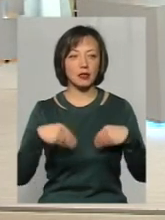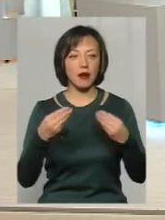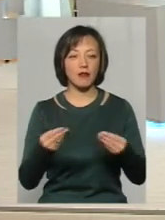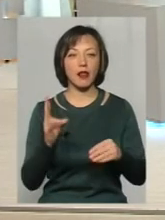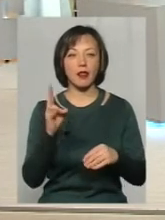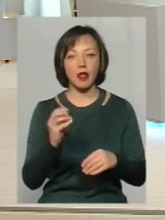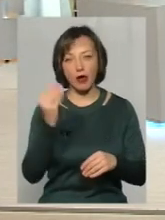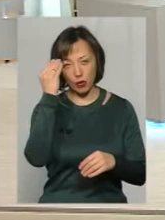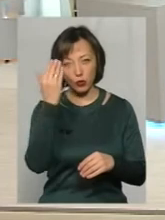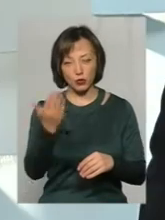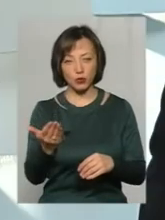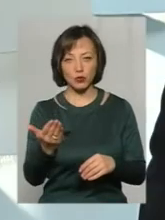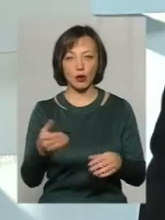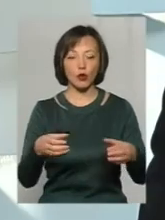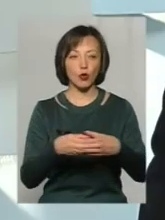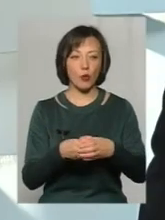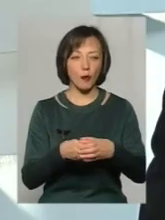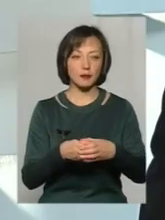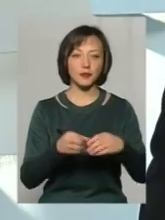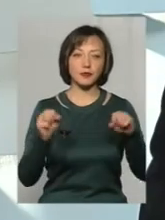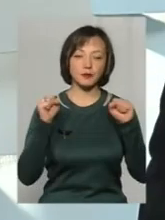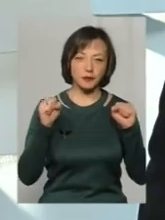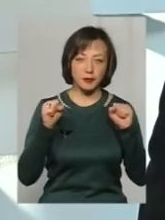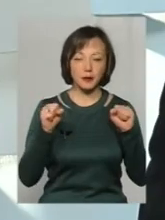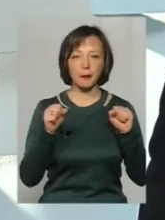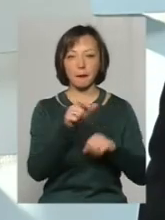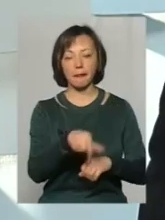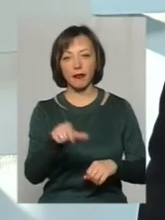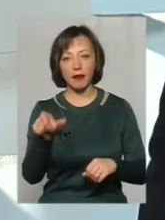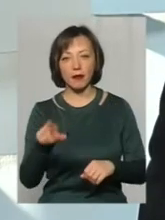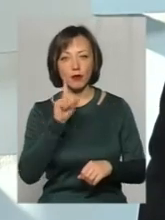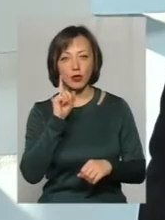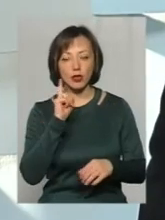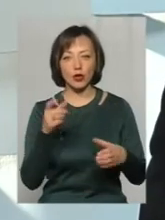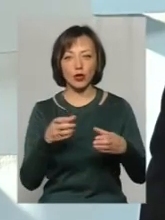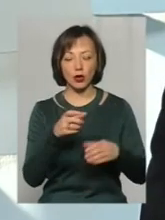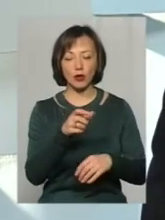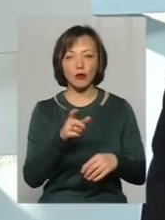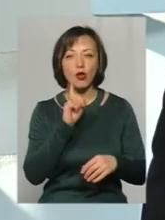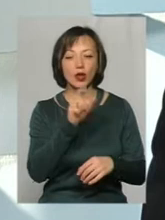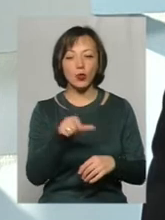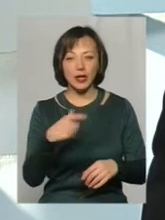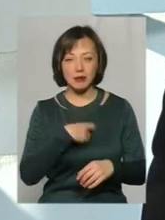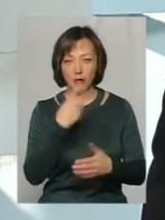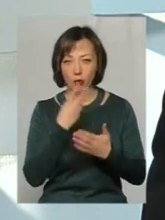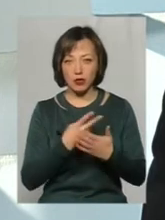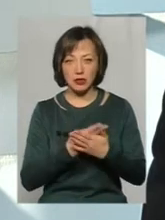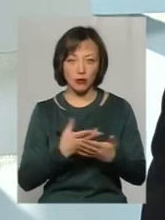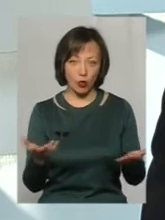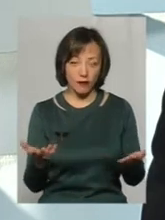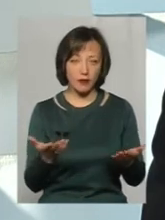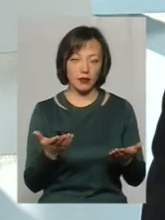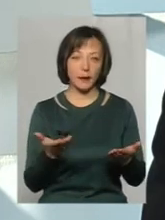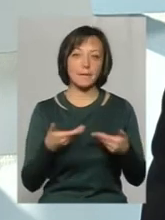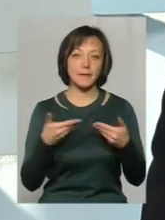на розсуд тих груп спортсменів, груп молодих людей, які могли себе показати, проявити. Ми